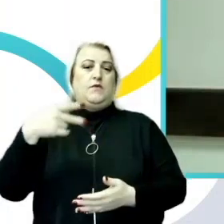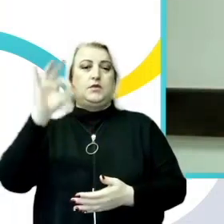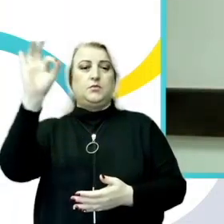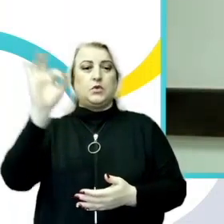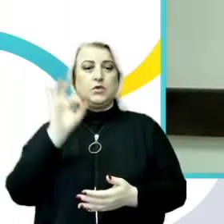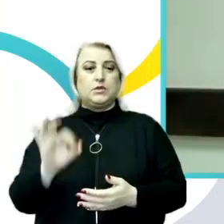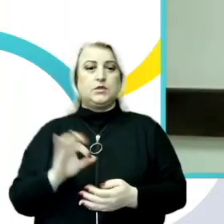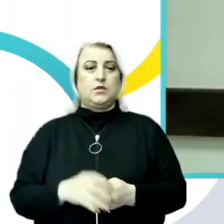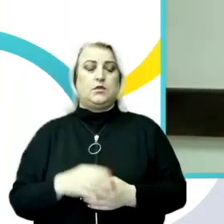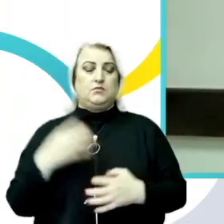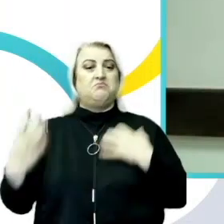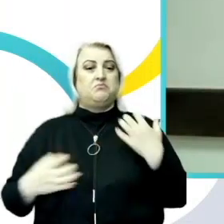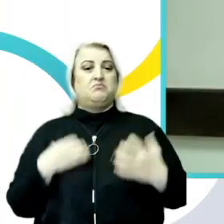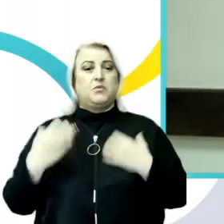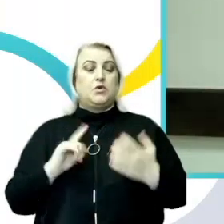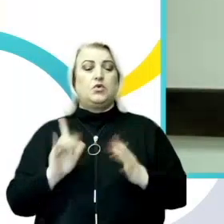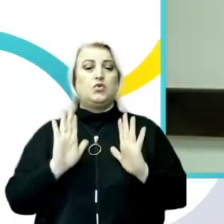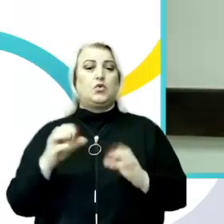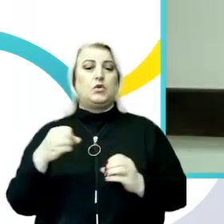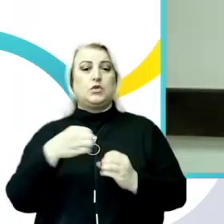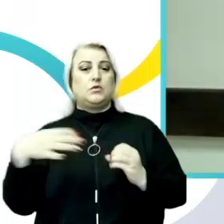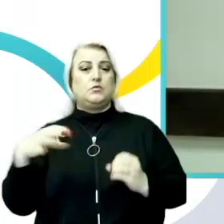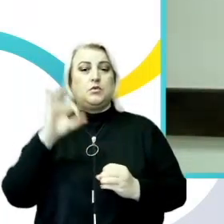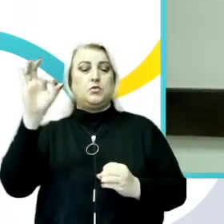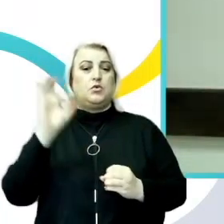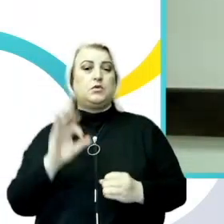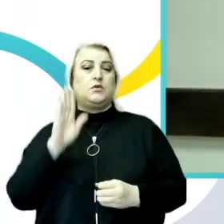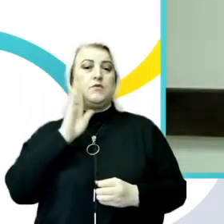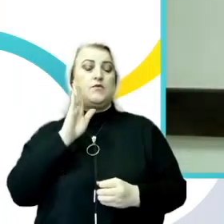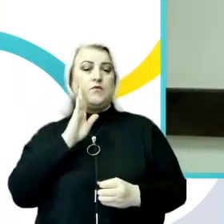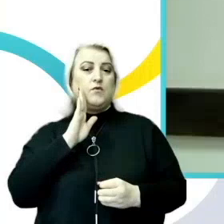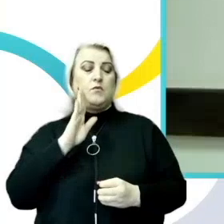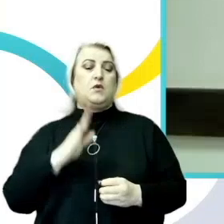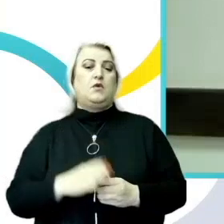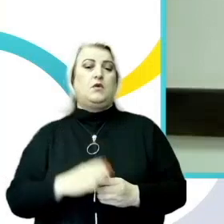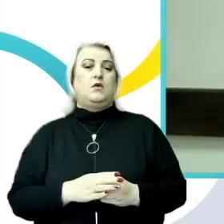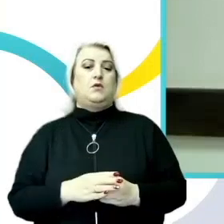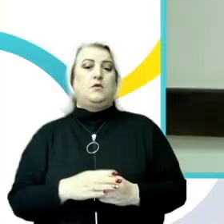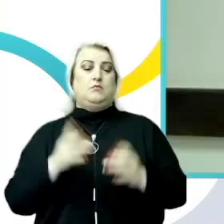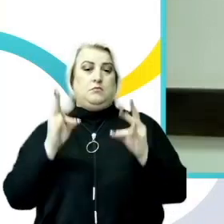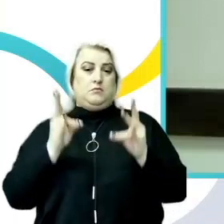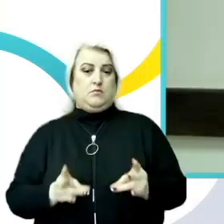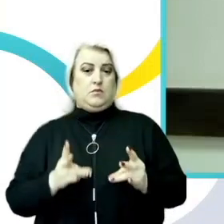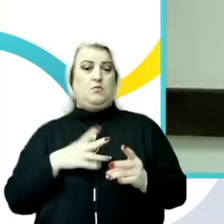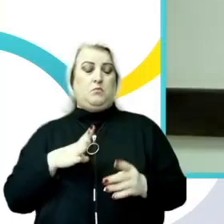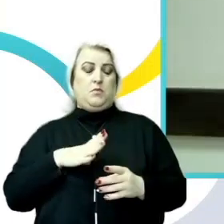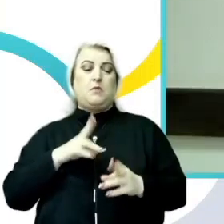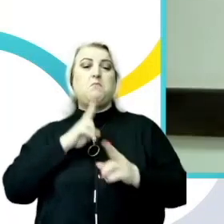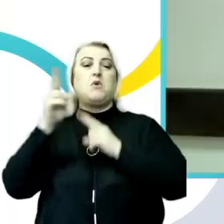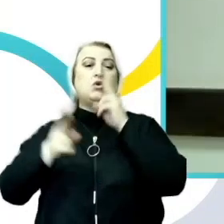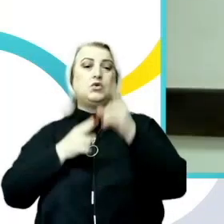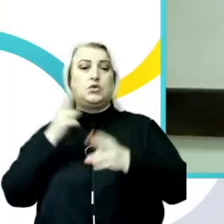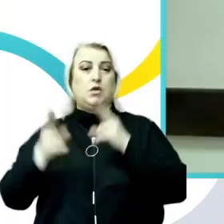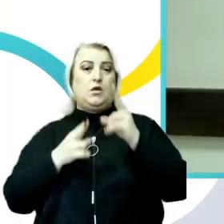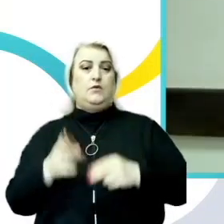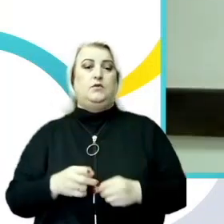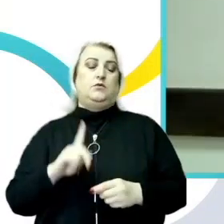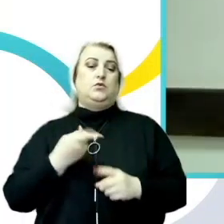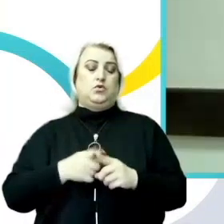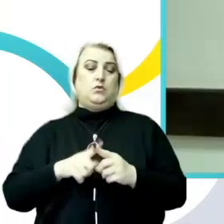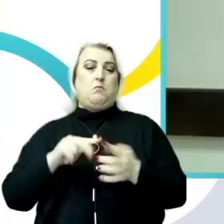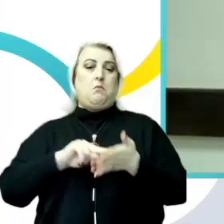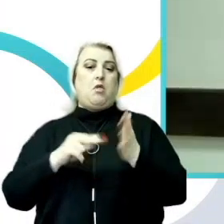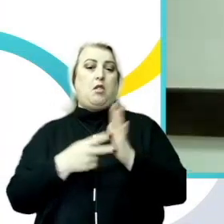Alarmant este că doar 15% dintre femeile hărțuite au anunțat despre acest lucru, având tendința de a